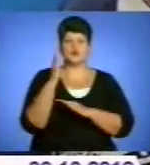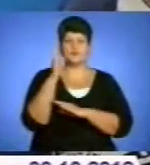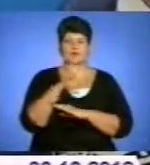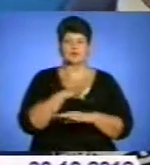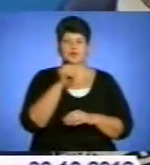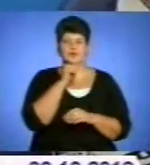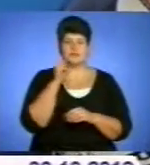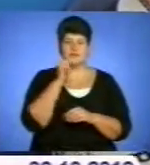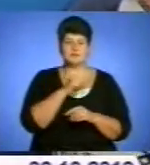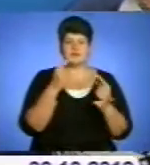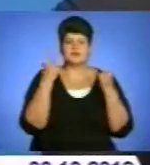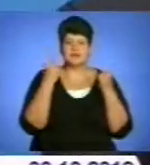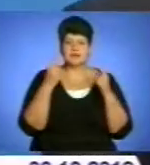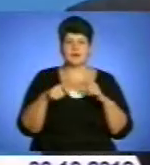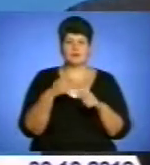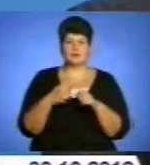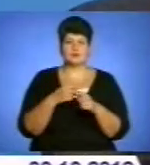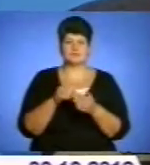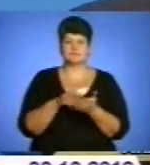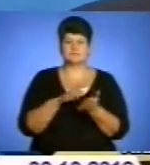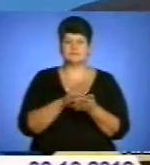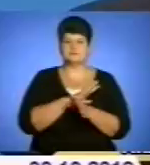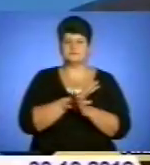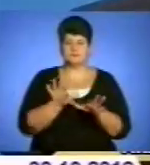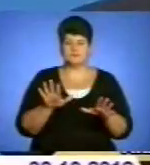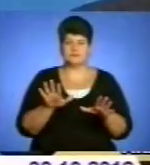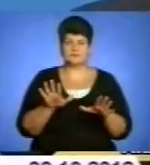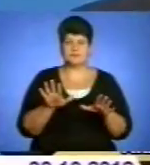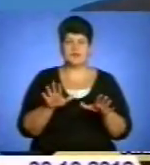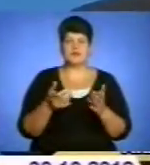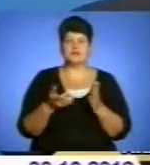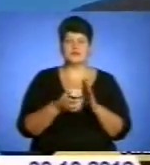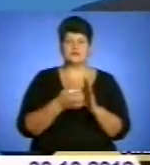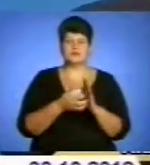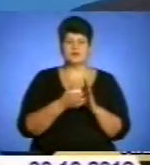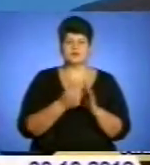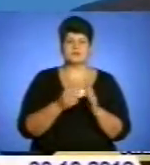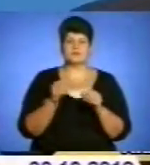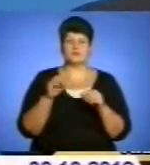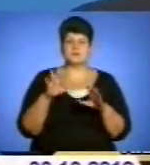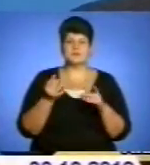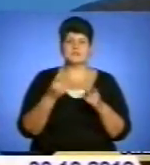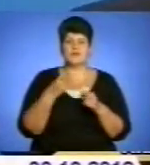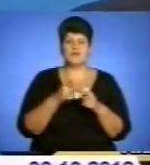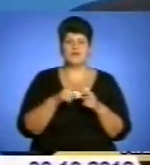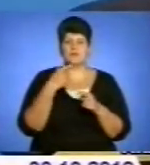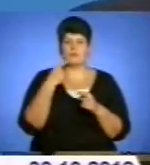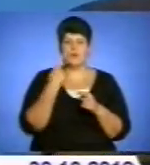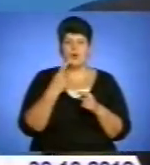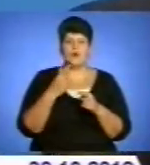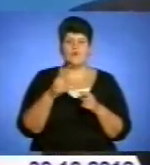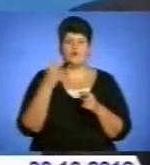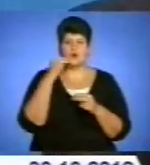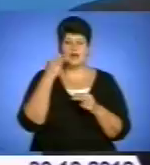спостерігачі не зафіксували. Відсутність значних проблем з посвідченням особи виборців свідчить про поліпшення якості обробки Центральної